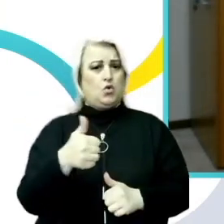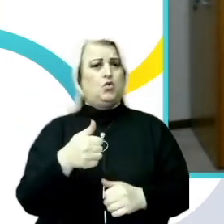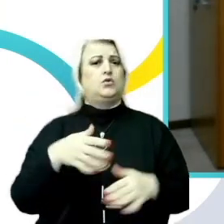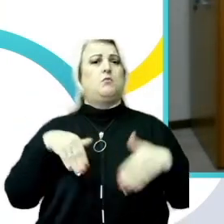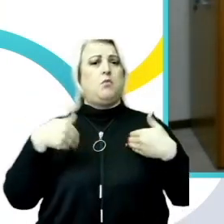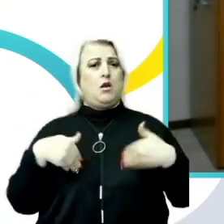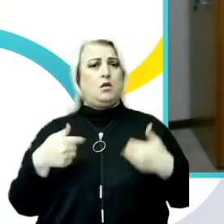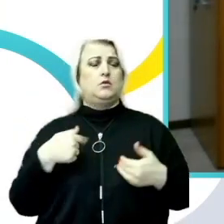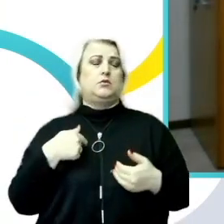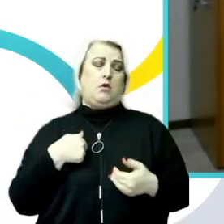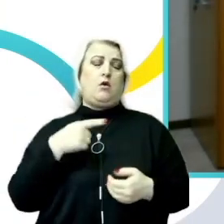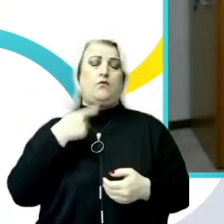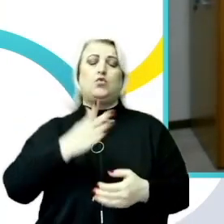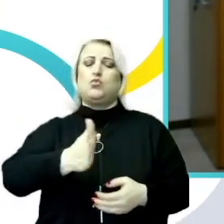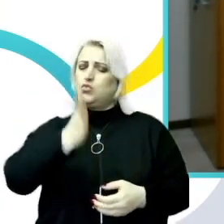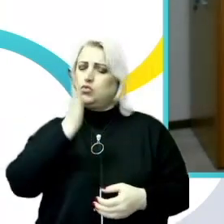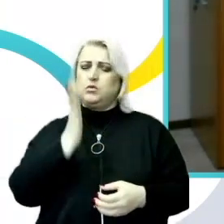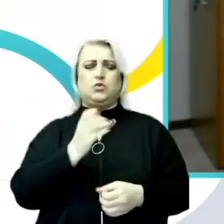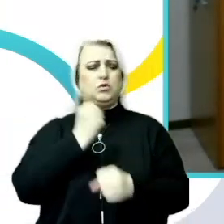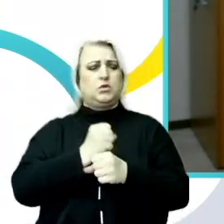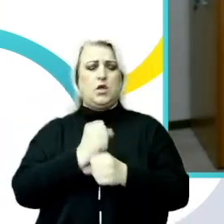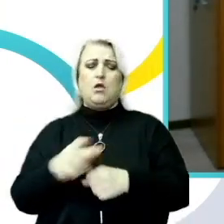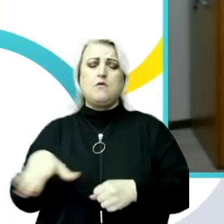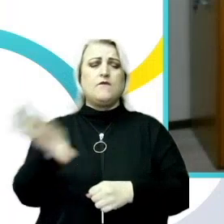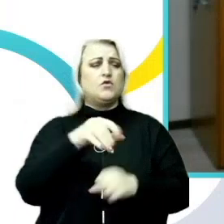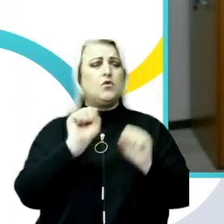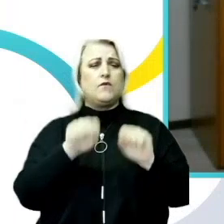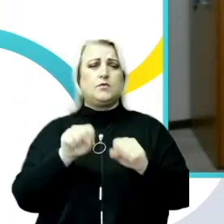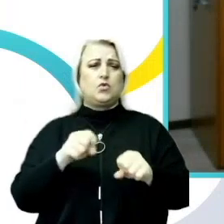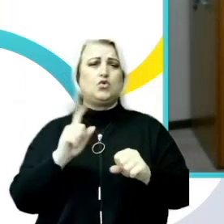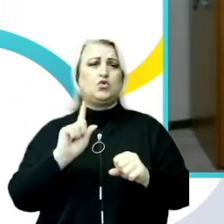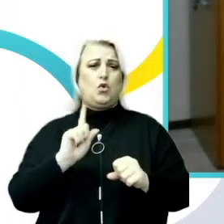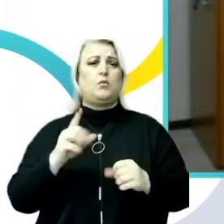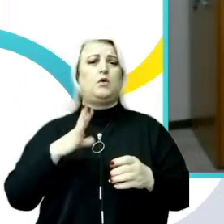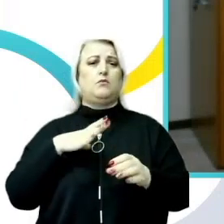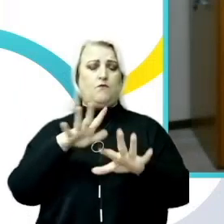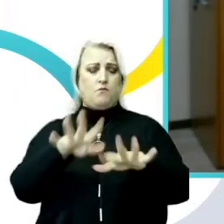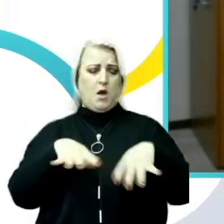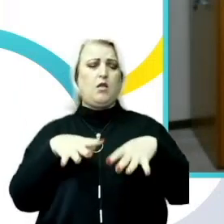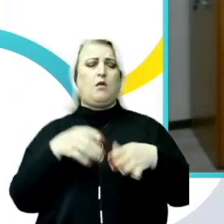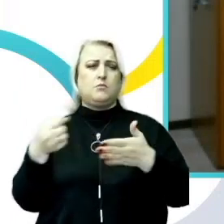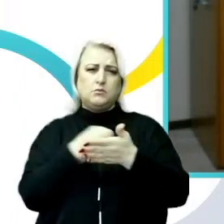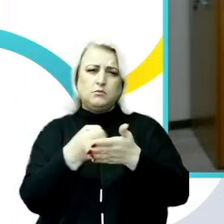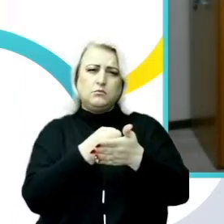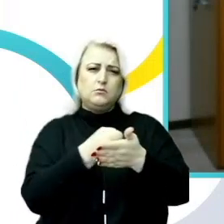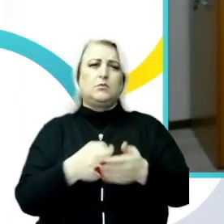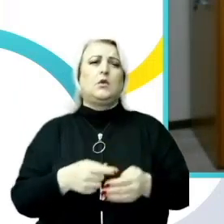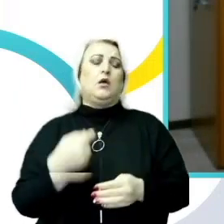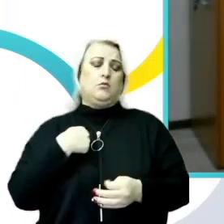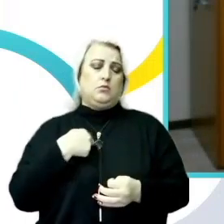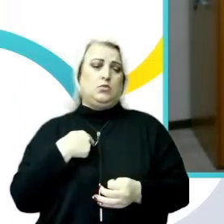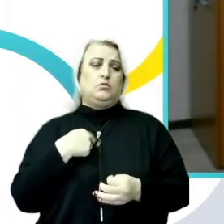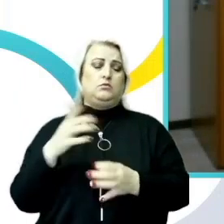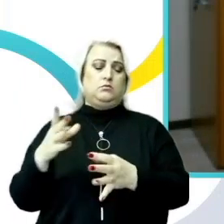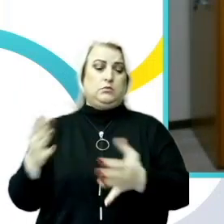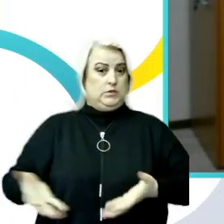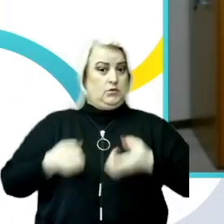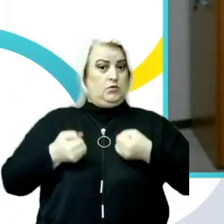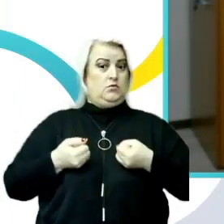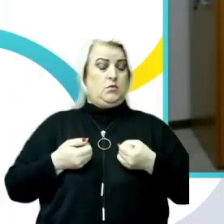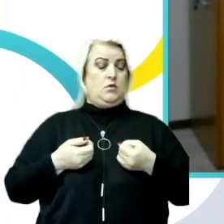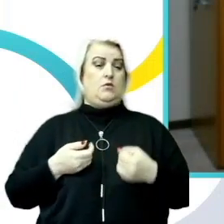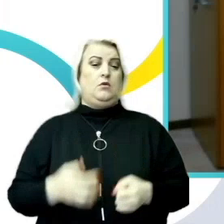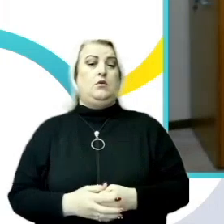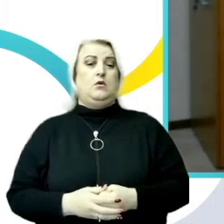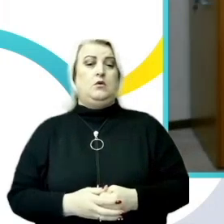voi face tot posibil ca ea să ajungă pe agenda parlamentară și, bineînțeles, și cu susținerea noastră, pentru că în momentul în care ea va fi pusă